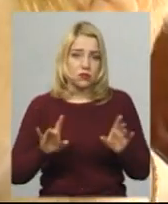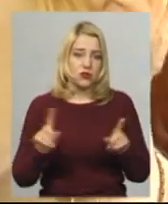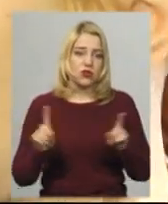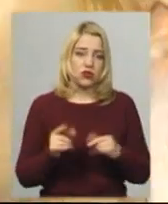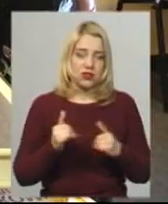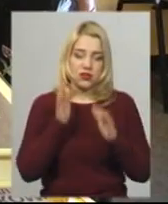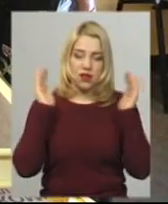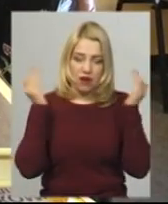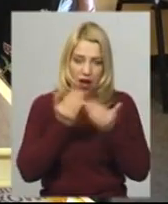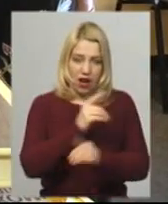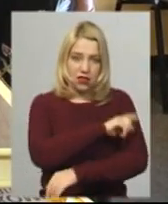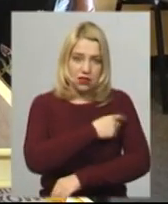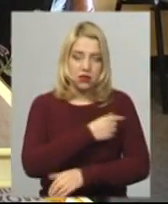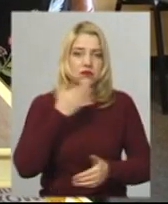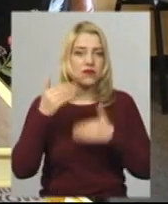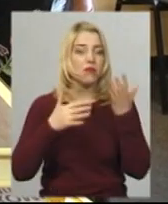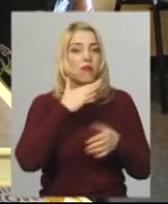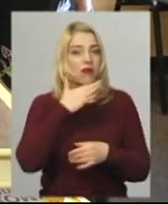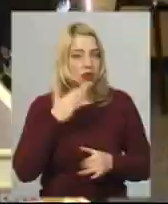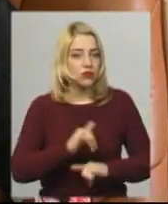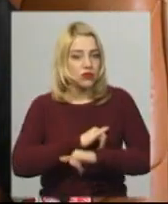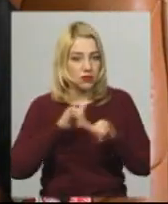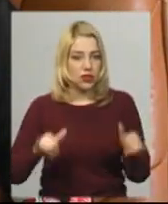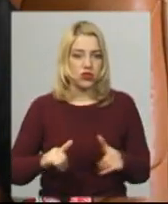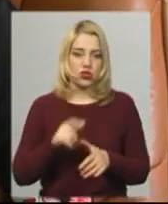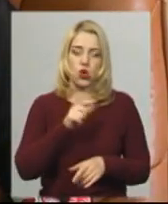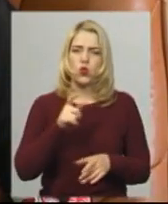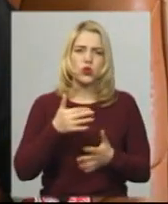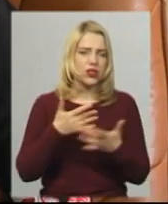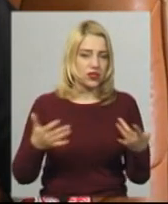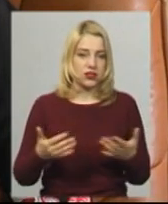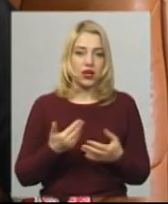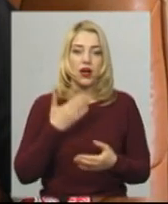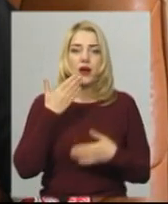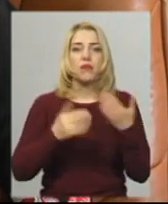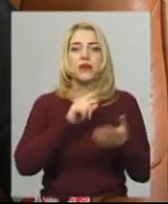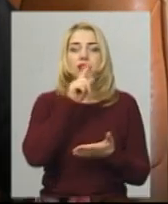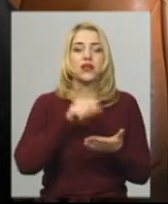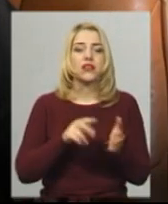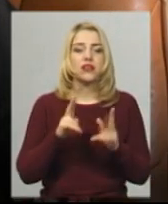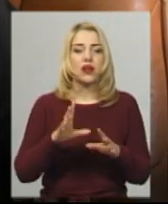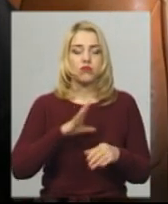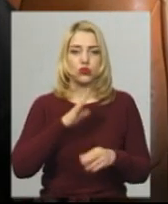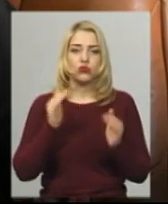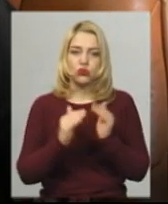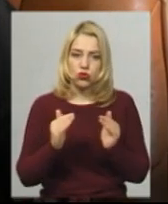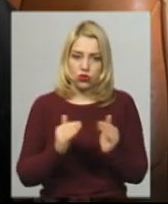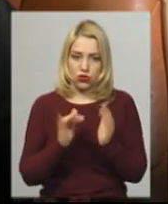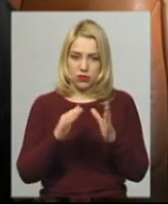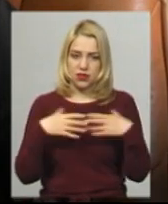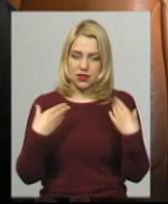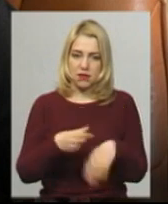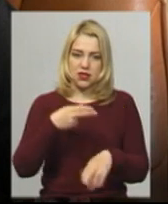кількість звернень збільшилась. Звертаються люди різного віку. Звертаються найчастіше з питаннями того, як бути вдома, сімейні